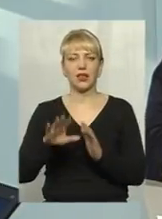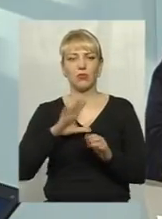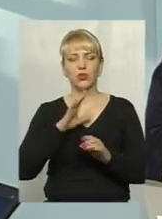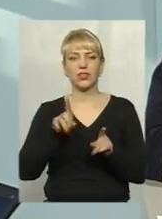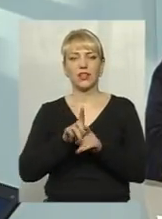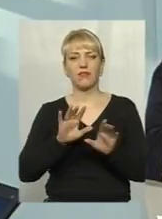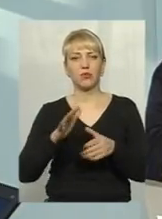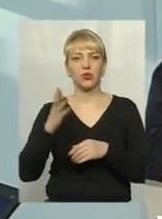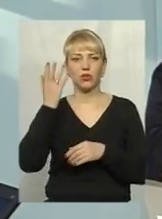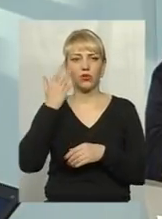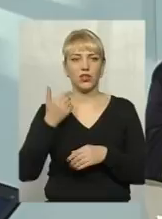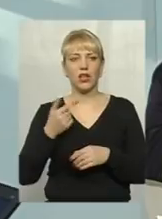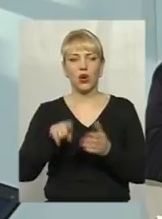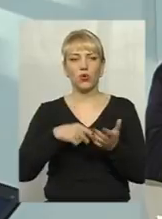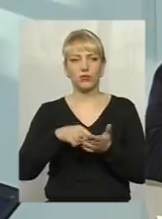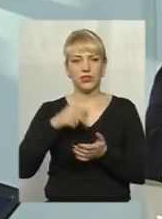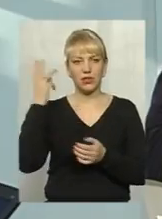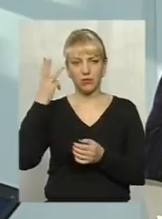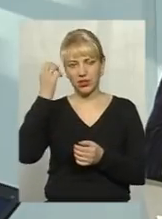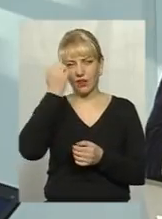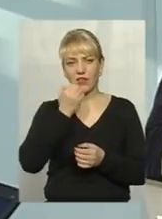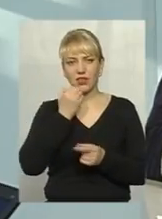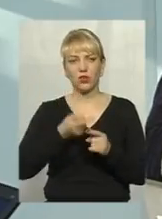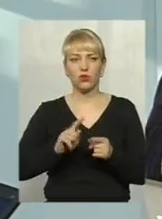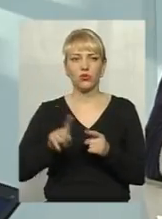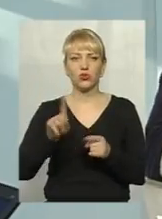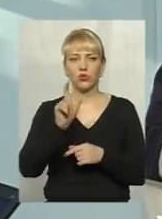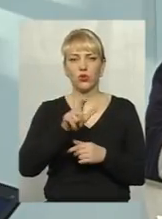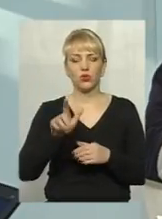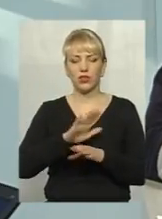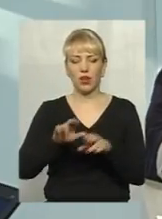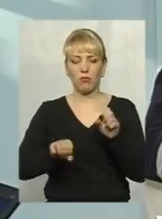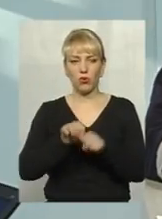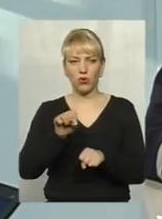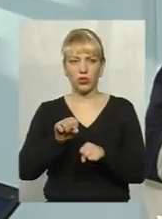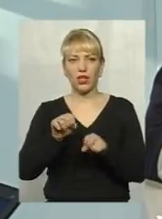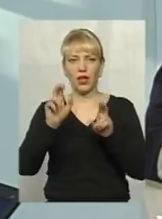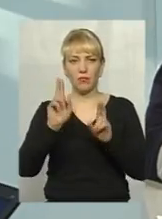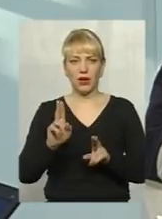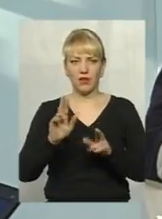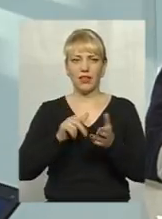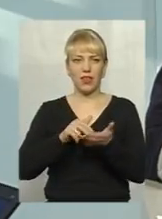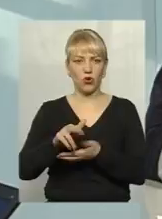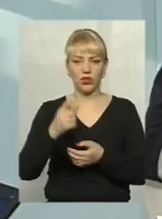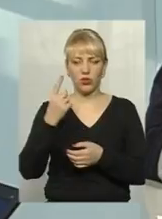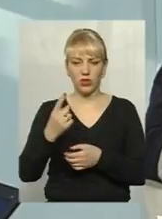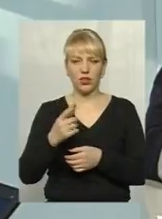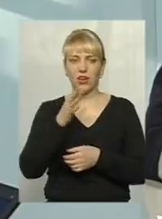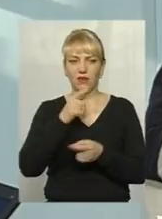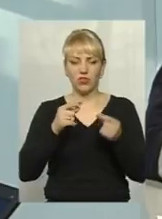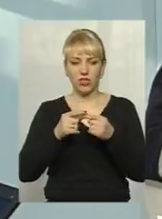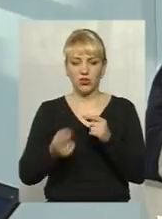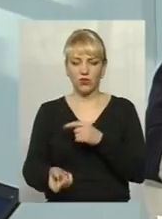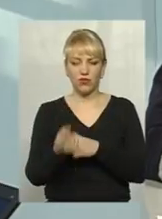навіть в місті Хмельницькому, завдяки тому, що люди не порушували правила, не ходили одні, вчасно їх виявили,